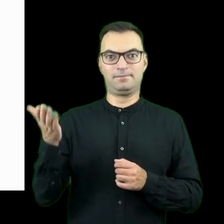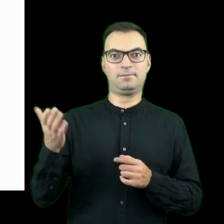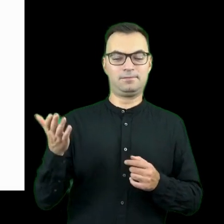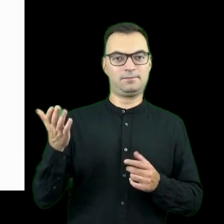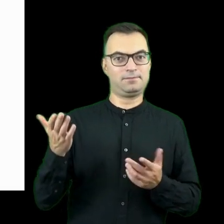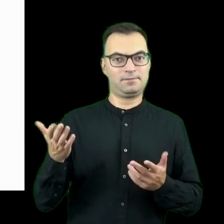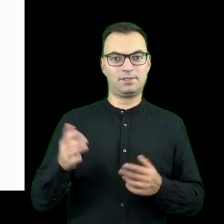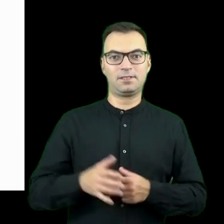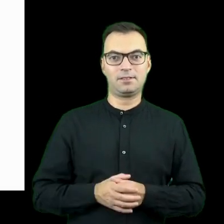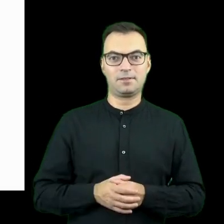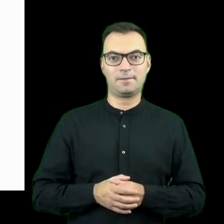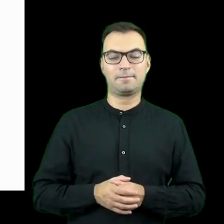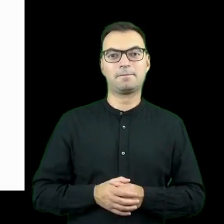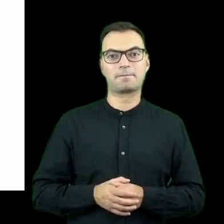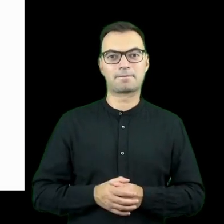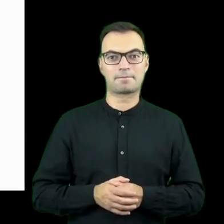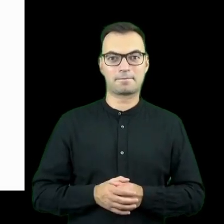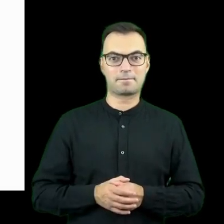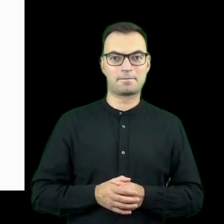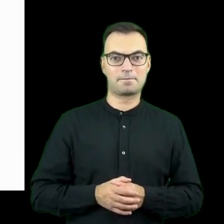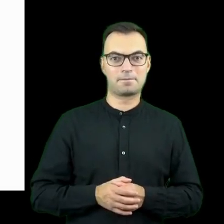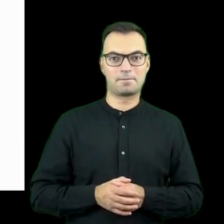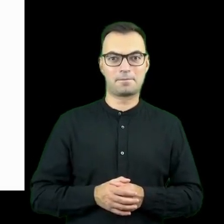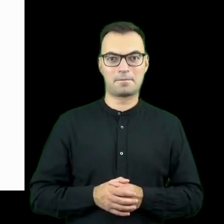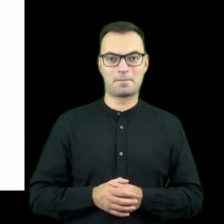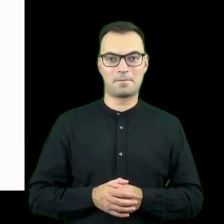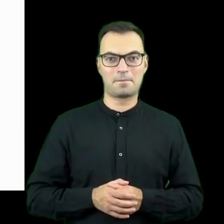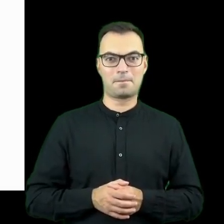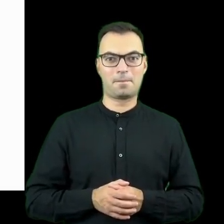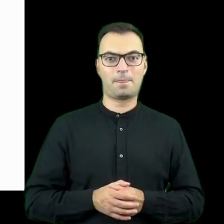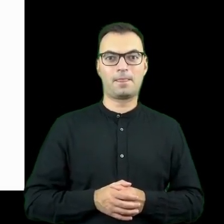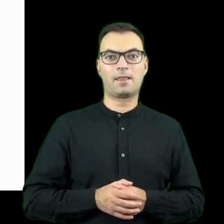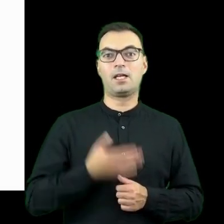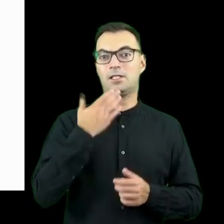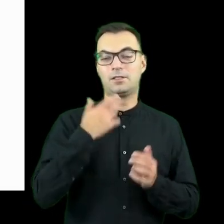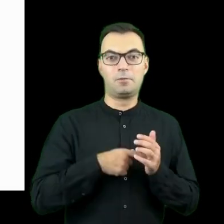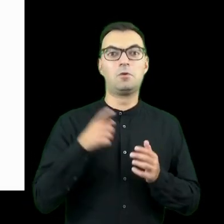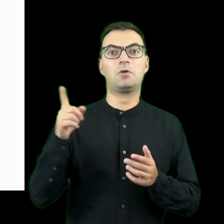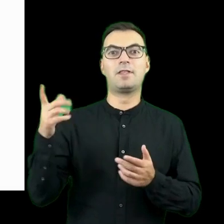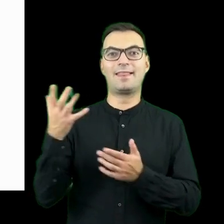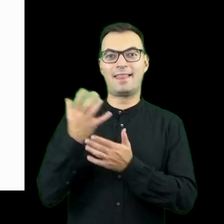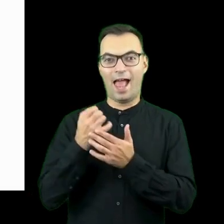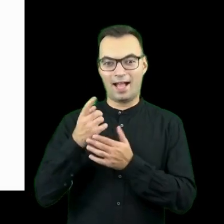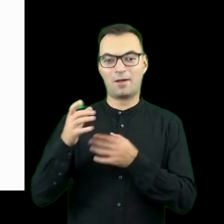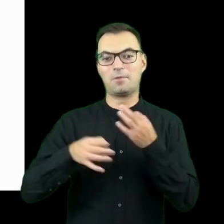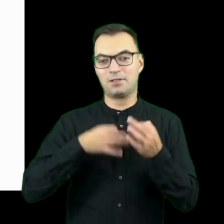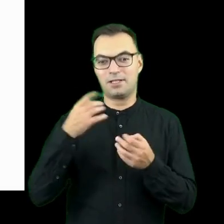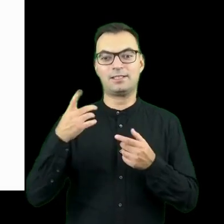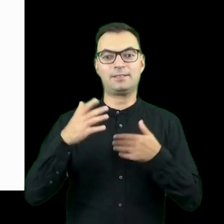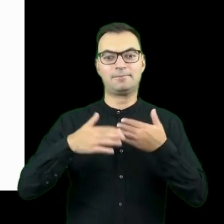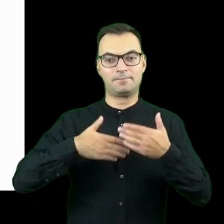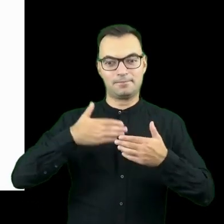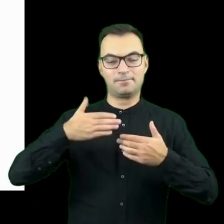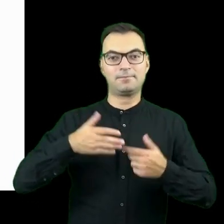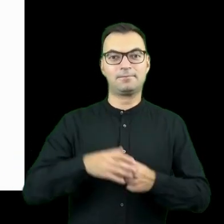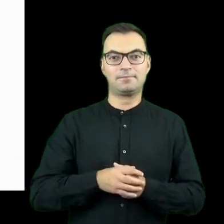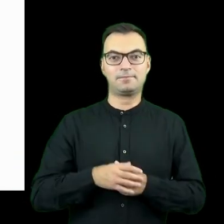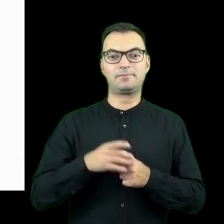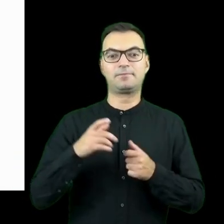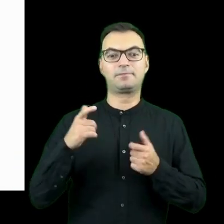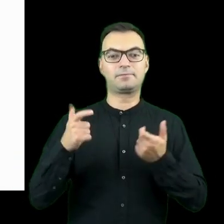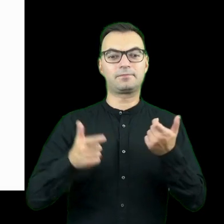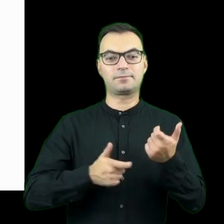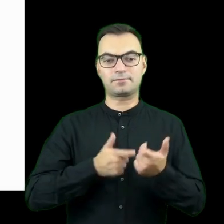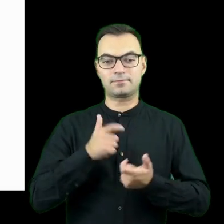chłopaka i dzięki temu, że on nagrał swoje kawałki, jakby w ogóle stał się taką osobą,